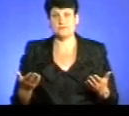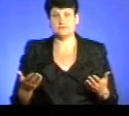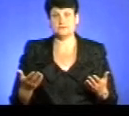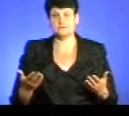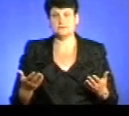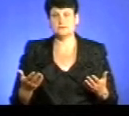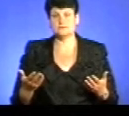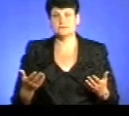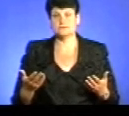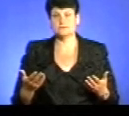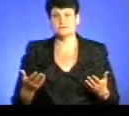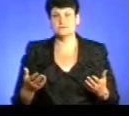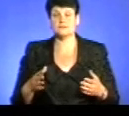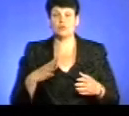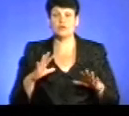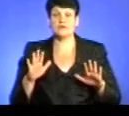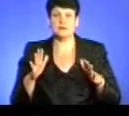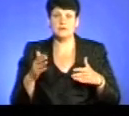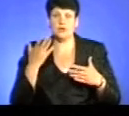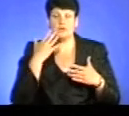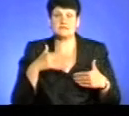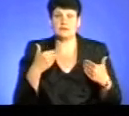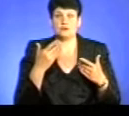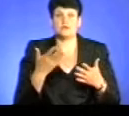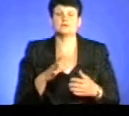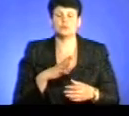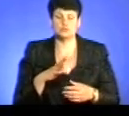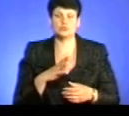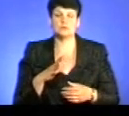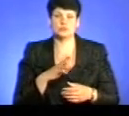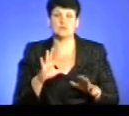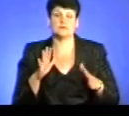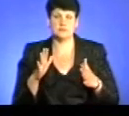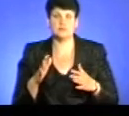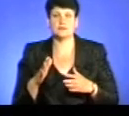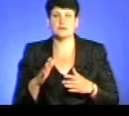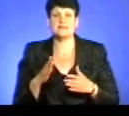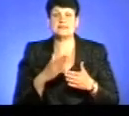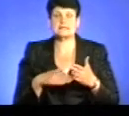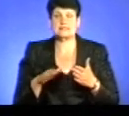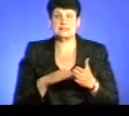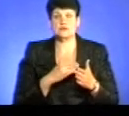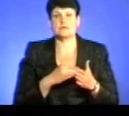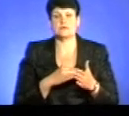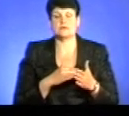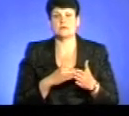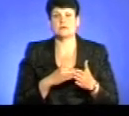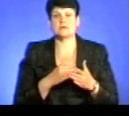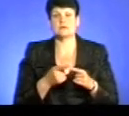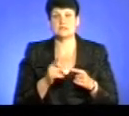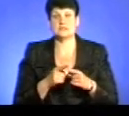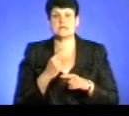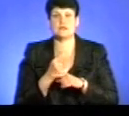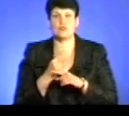Чи були у вас випадки, де зверталися до вас за проханням віддомогти? Були. Ну, скасовували такі заброні виїзди. Але